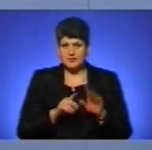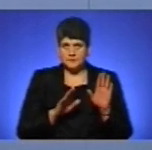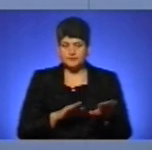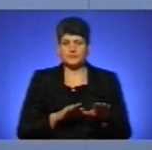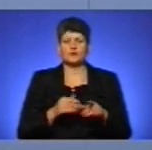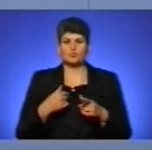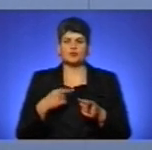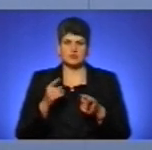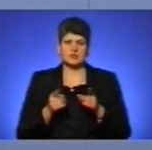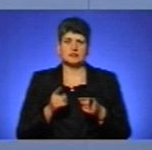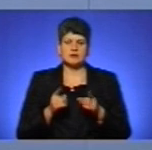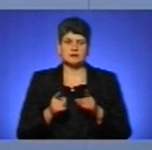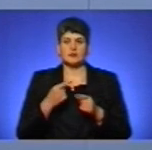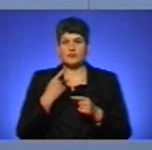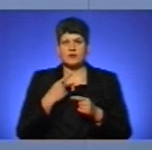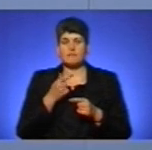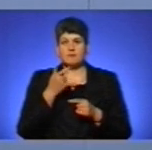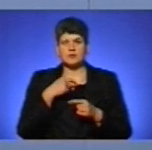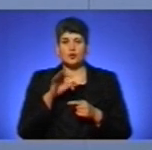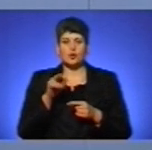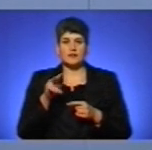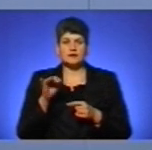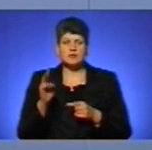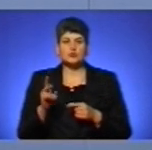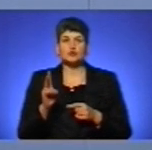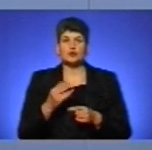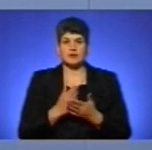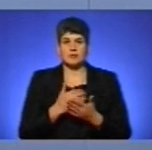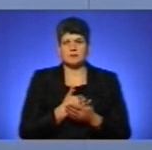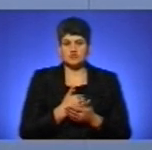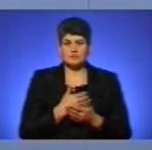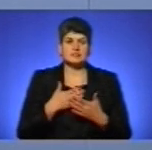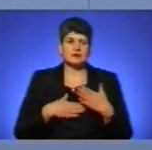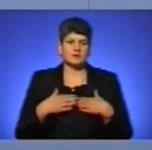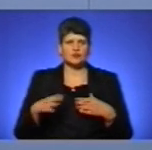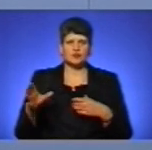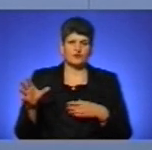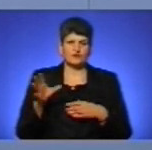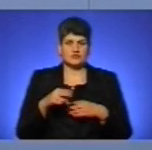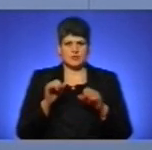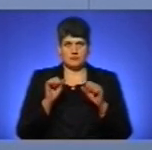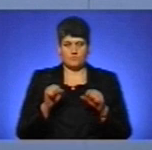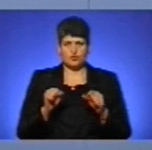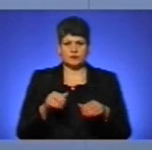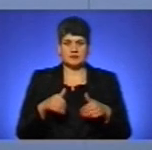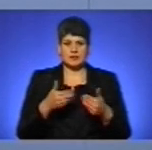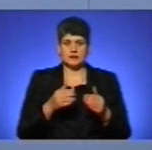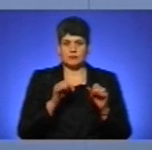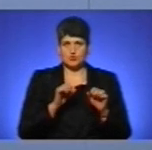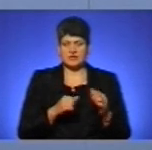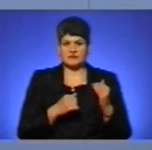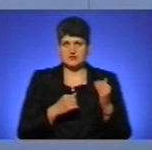дійсно, як казав пан Олександр, всіх, хто є бажаючі, ми всіх з радістю можемо дати можливість і